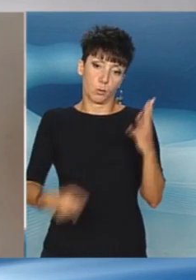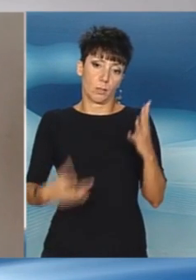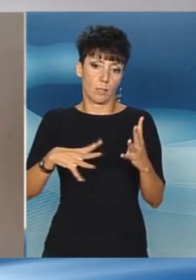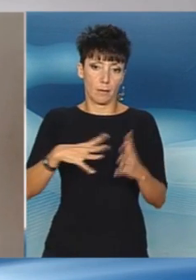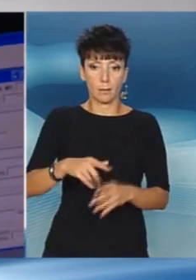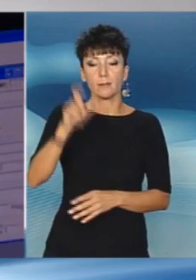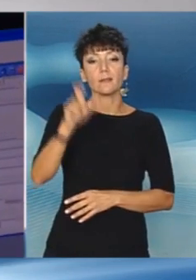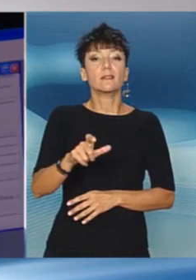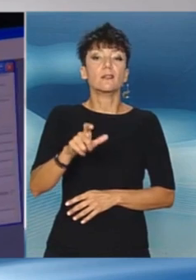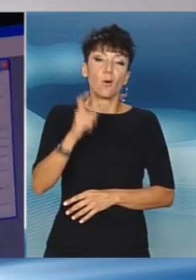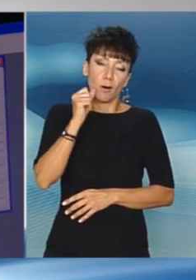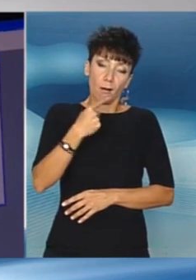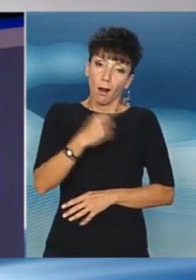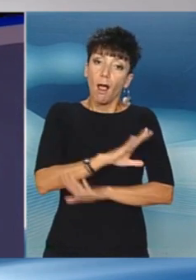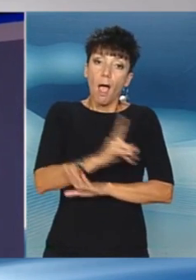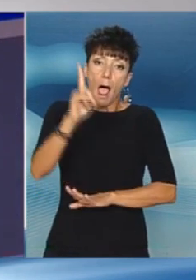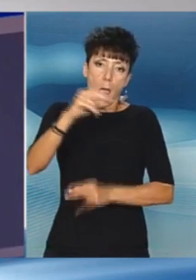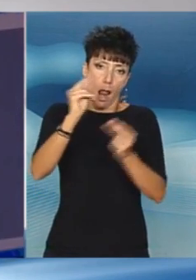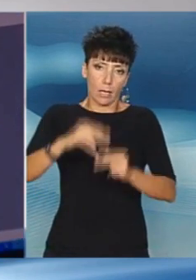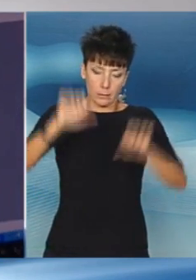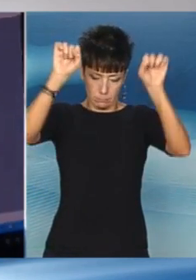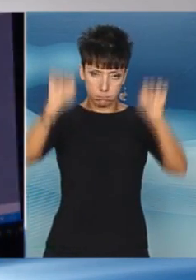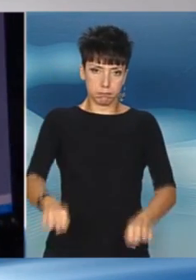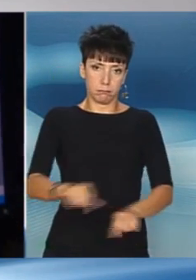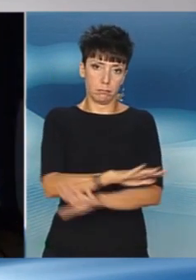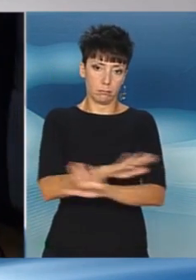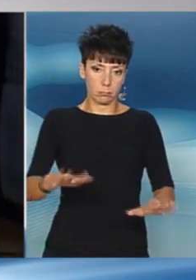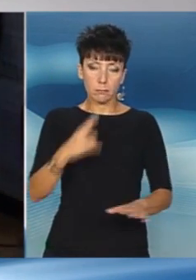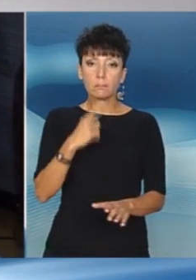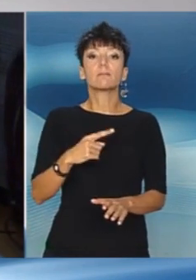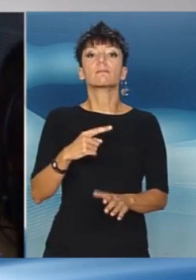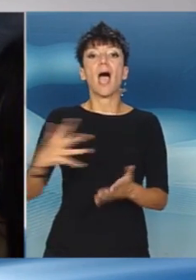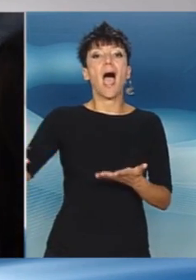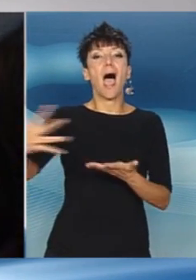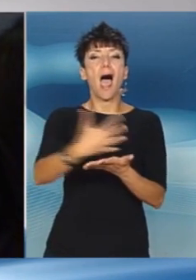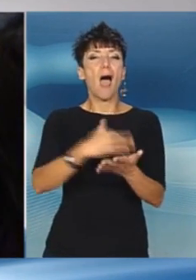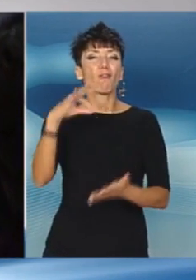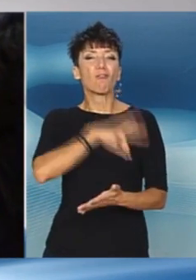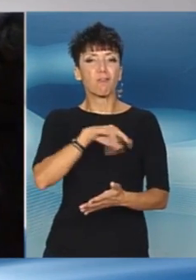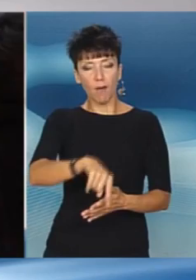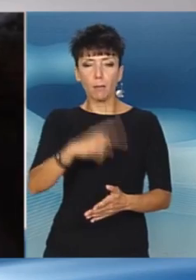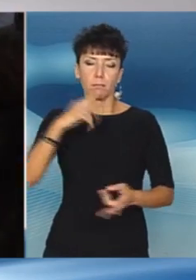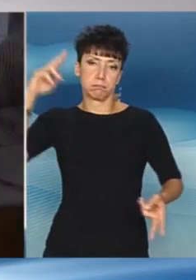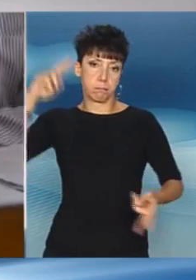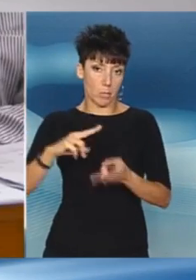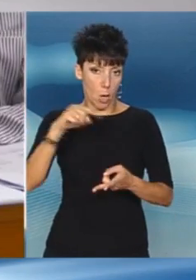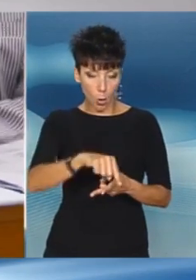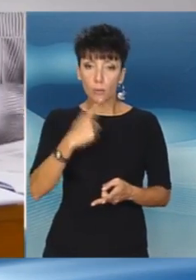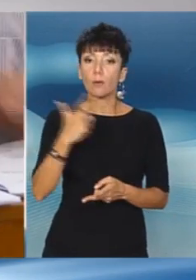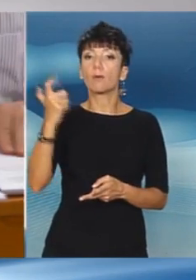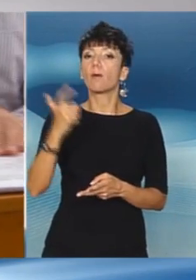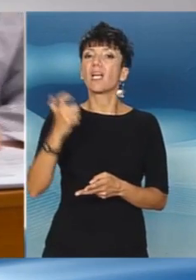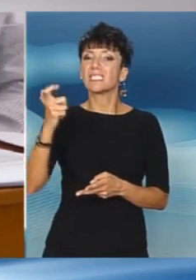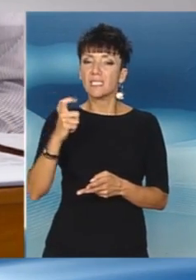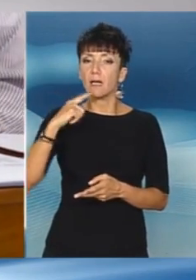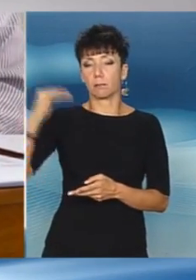ΕΦΑΠΑ ξαμειωθεί από 10-15% ενώ η ειδική εισφορά θα επιβληθεί στις κύριες συντάξεις, στις επικουρικές, στον ιδιωτικό